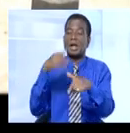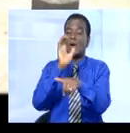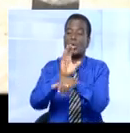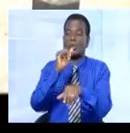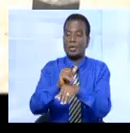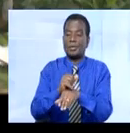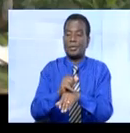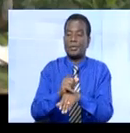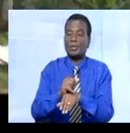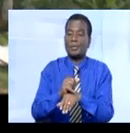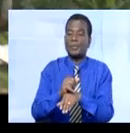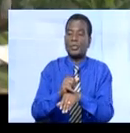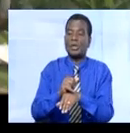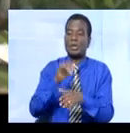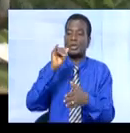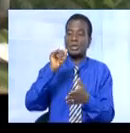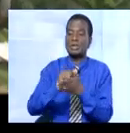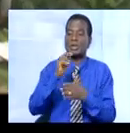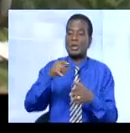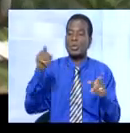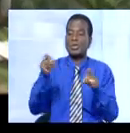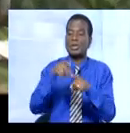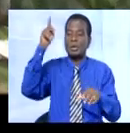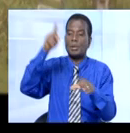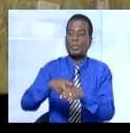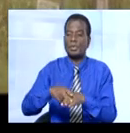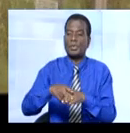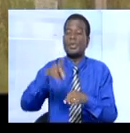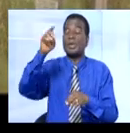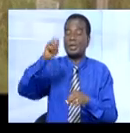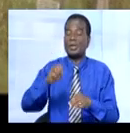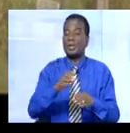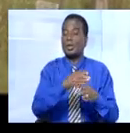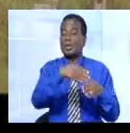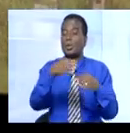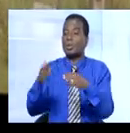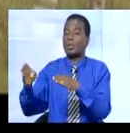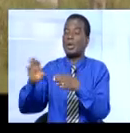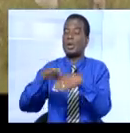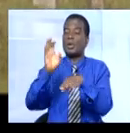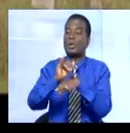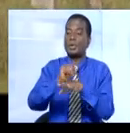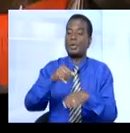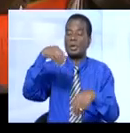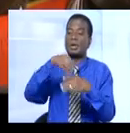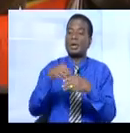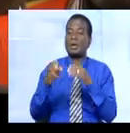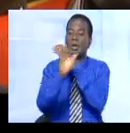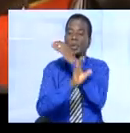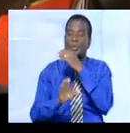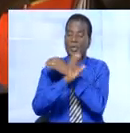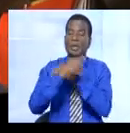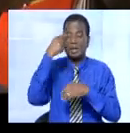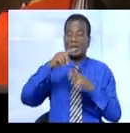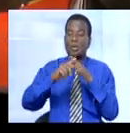économique. C'est des infrastructures aussi qui participent de la modernisation de la Côte d'Ivoire dans le contexte d'un pays qui se reprend,